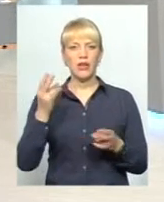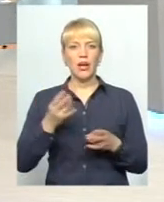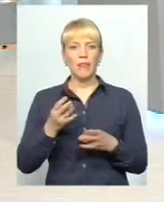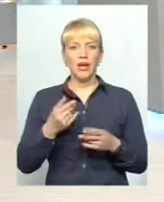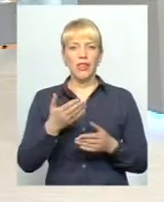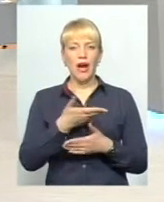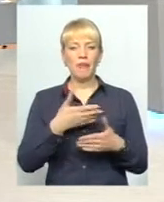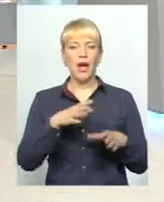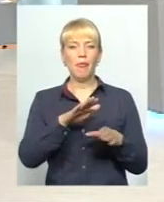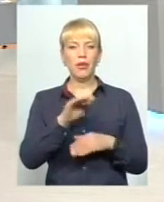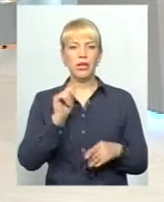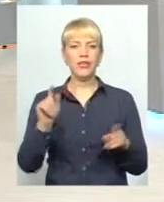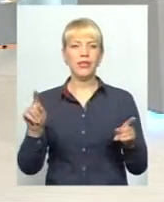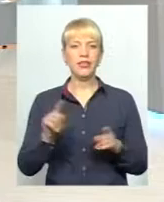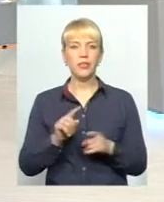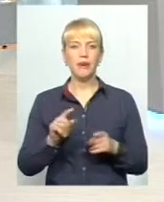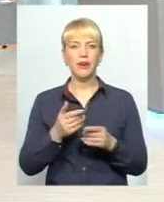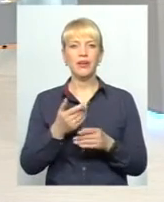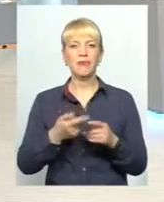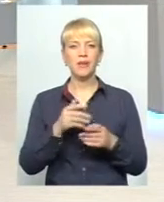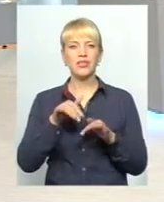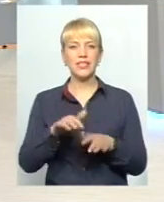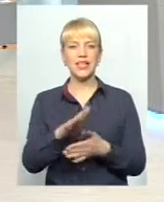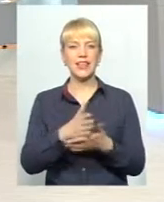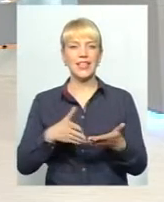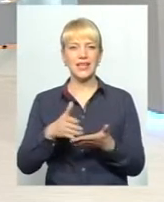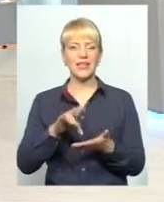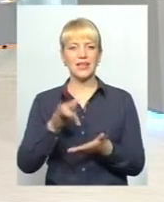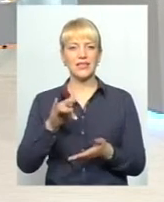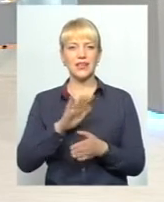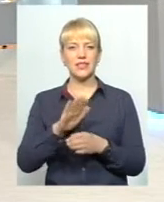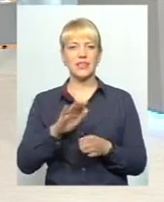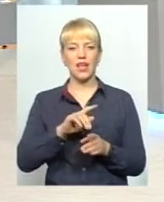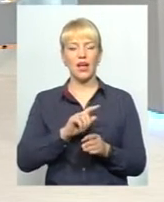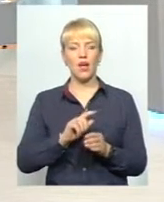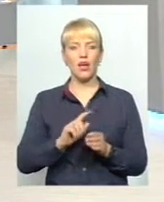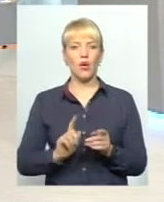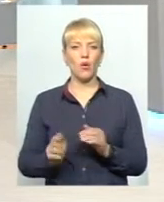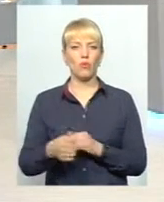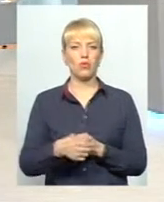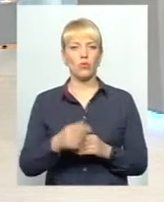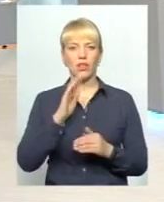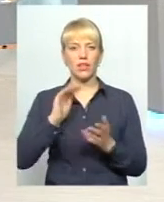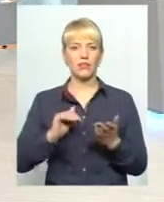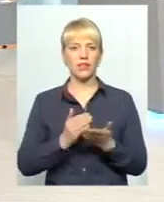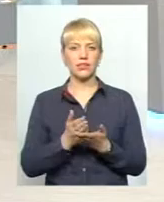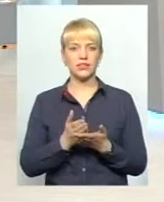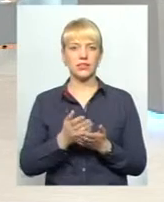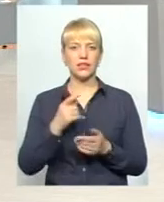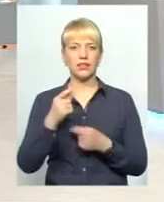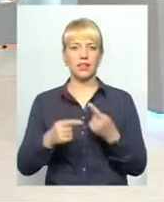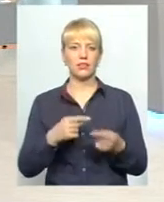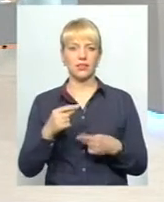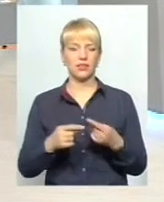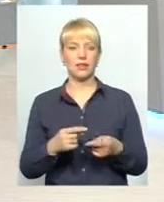запозичити для того, аби процеси децентралізації не оминули, якісні наслідки їх не оминули жодне сло.